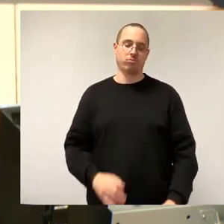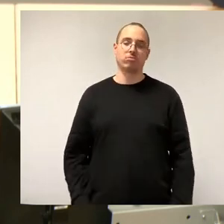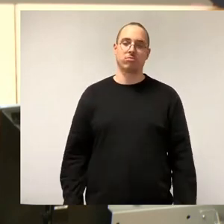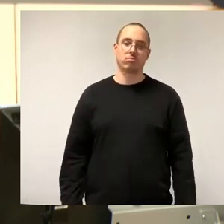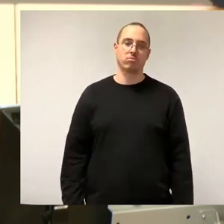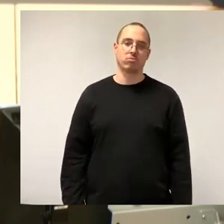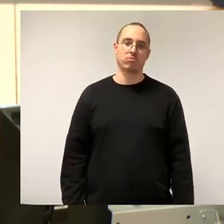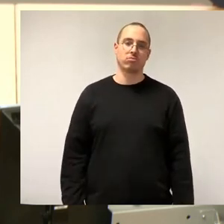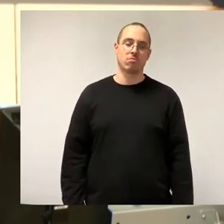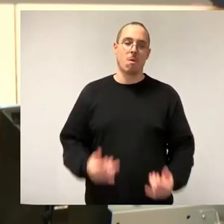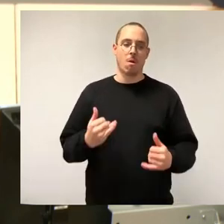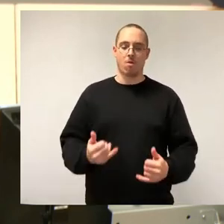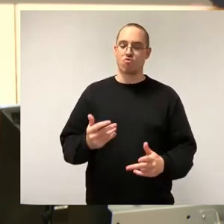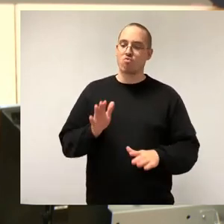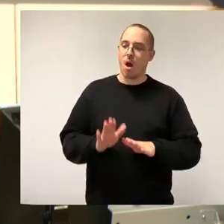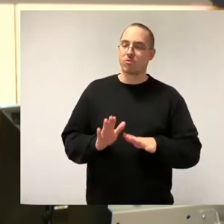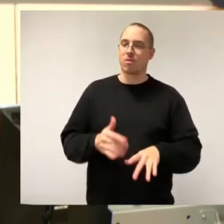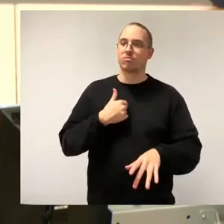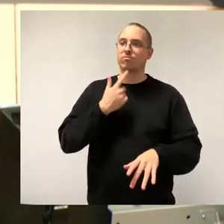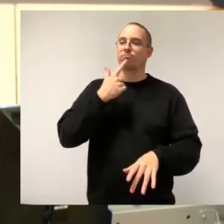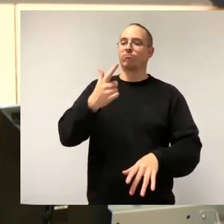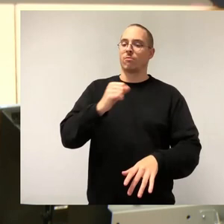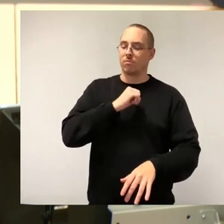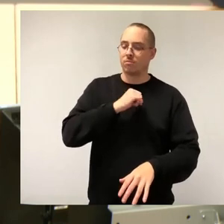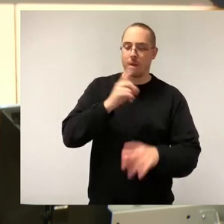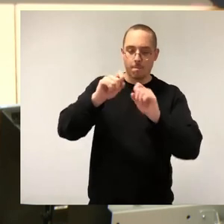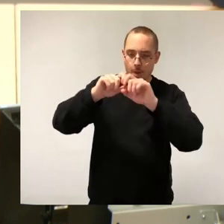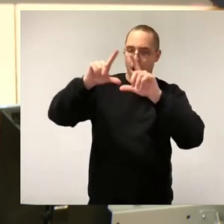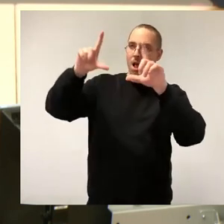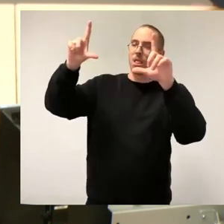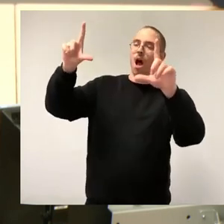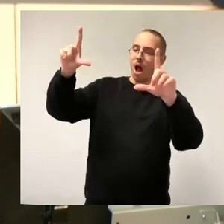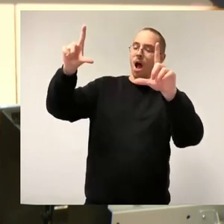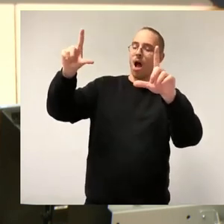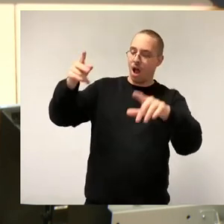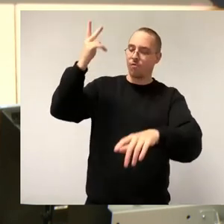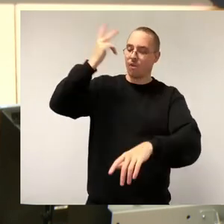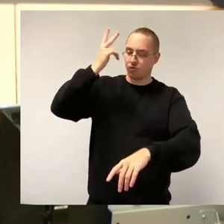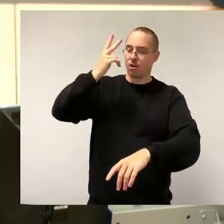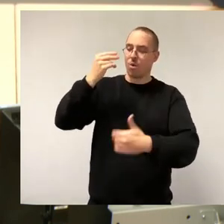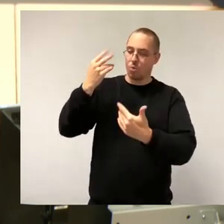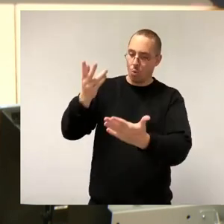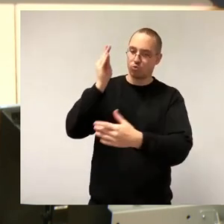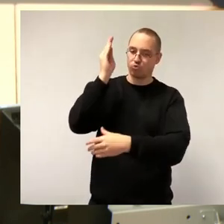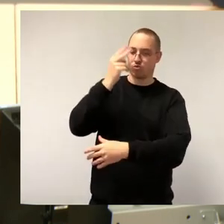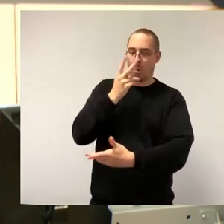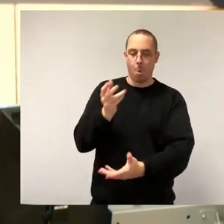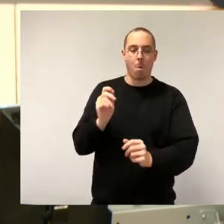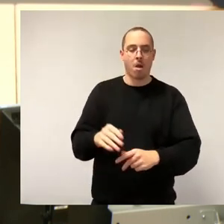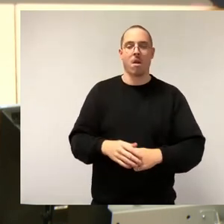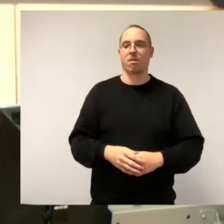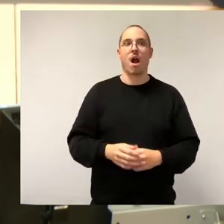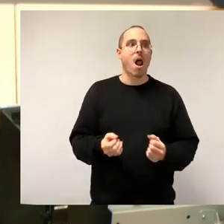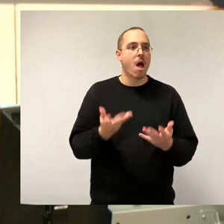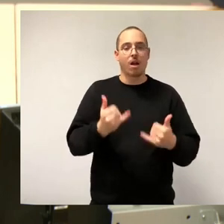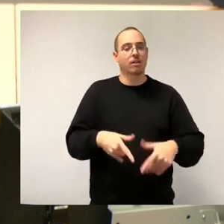Bild machen von den Dingen, die dort passieren. Wir stehen in der Tat noch relativ weit am Anfang. Insofern wünsche